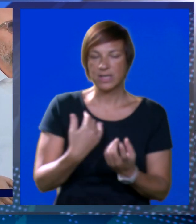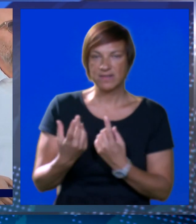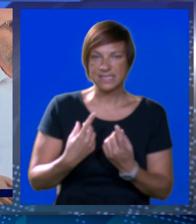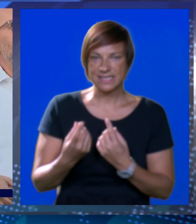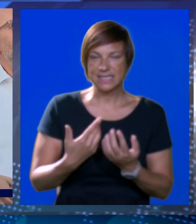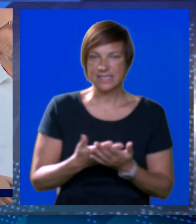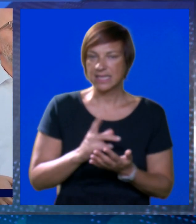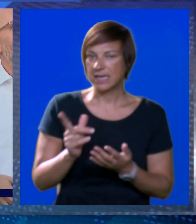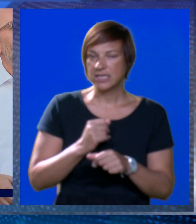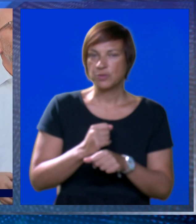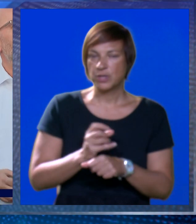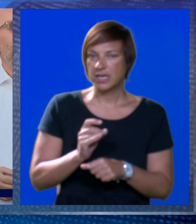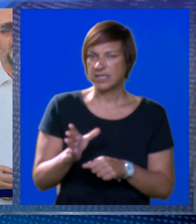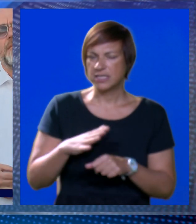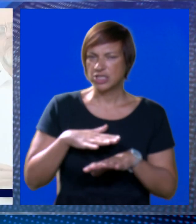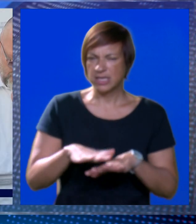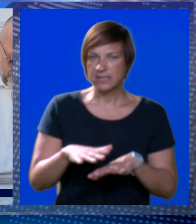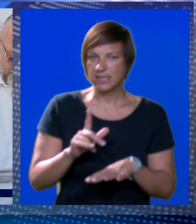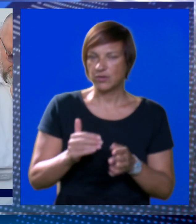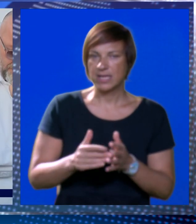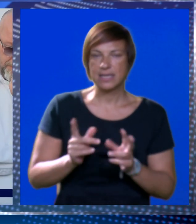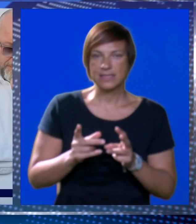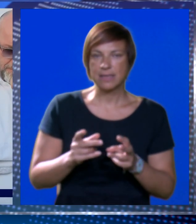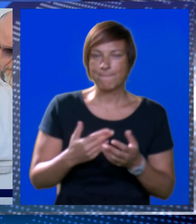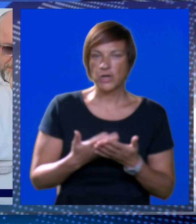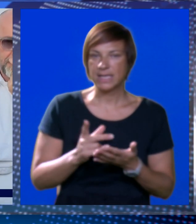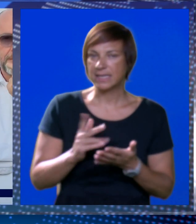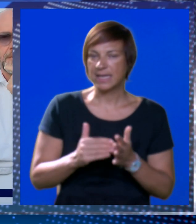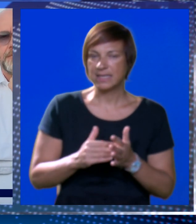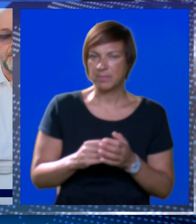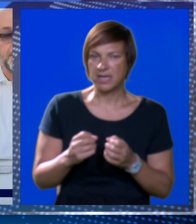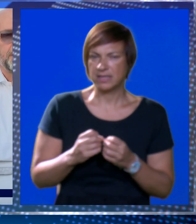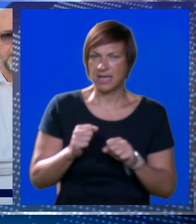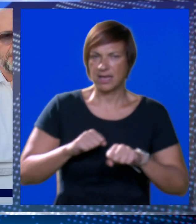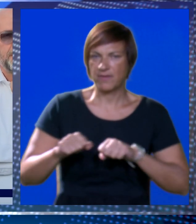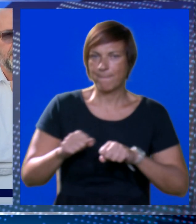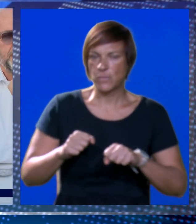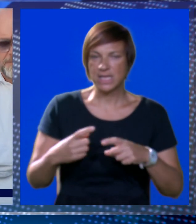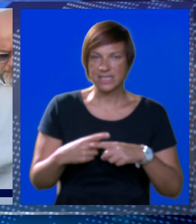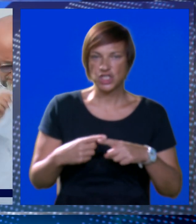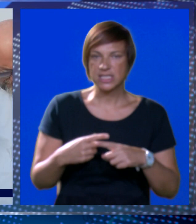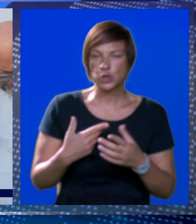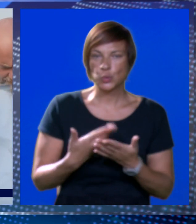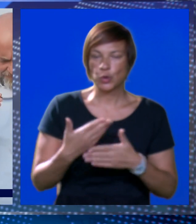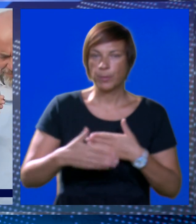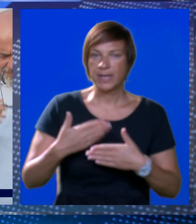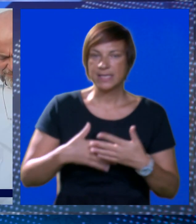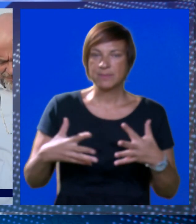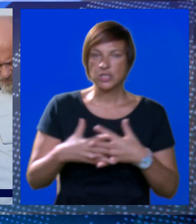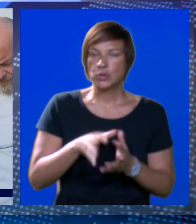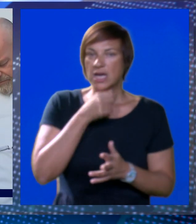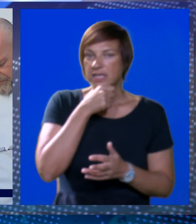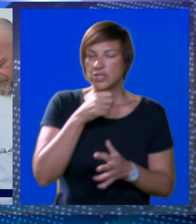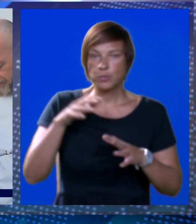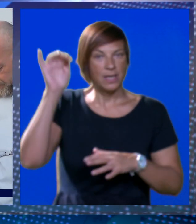hrvatske ceste, nećemo raditi ništa na silu. Ne trebate se bojati, ne treba od ovoga raditi nikakve političke sukobeni između